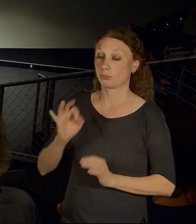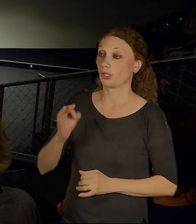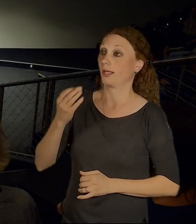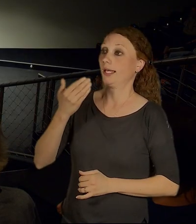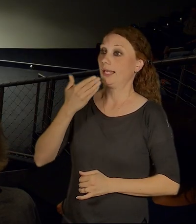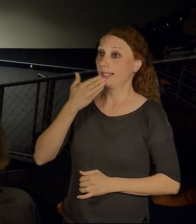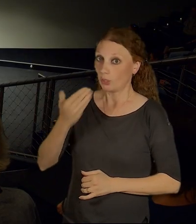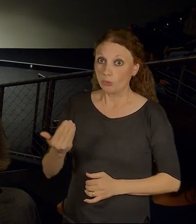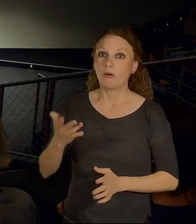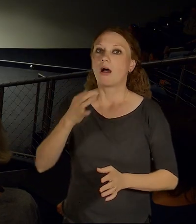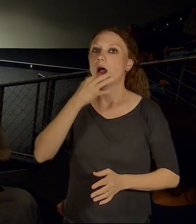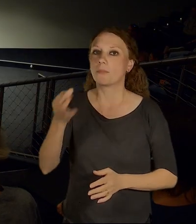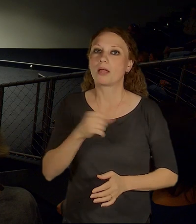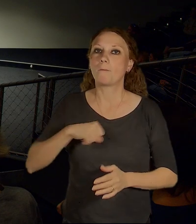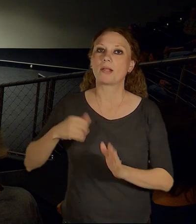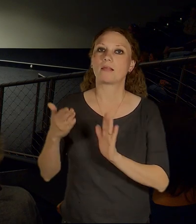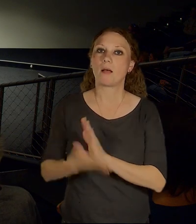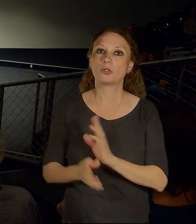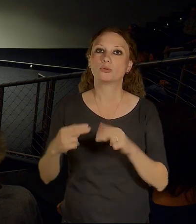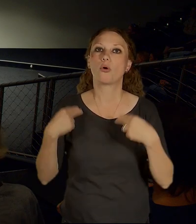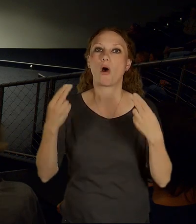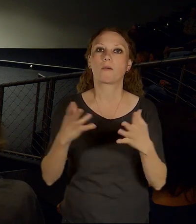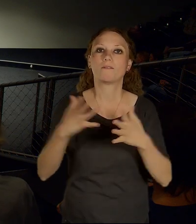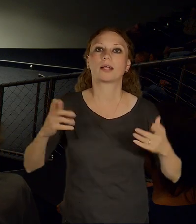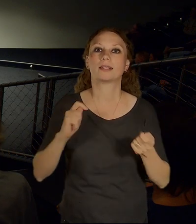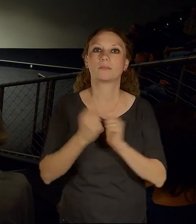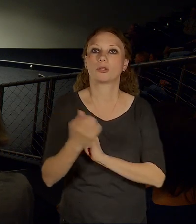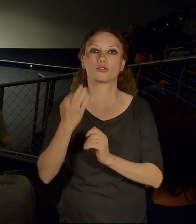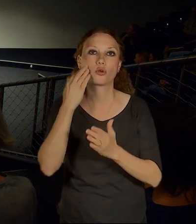ve velkých změnách dozvědět na příštím setkání?